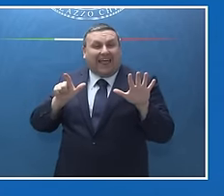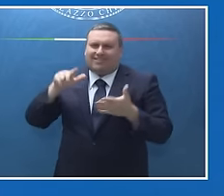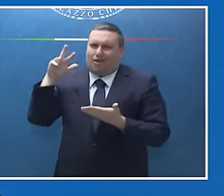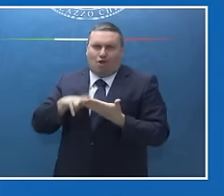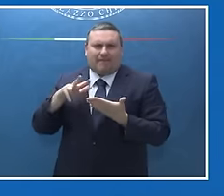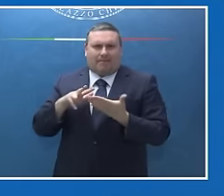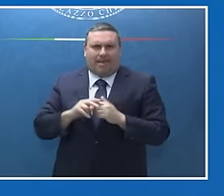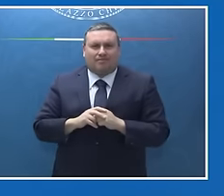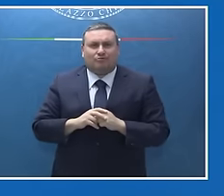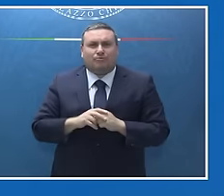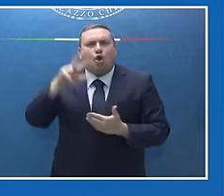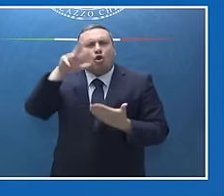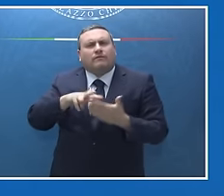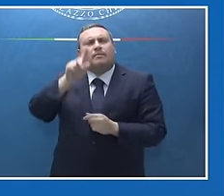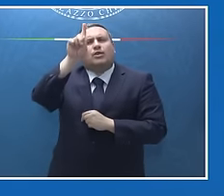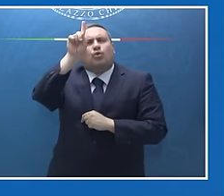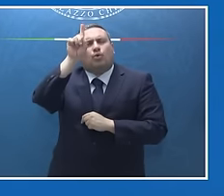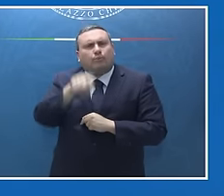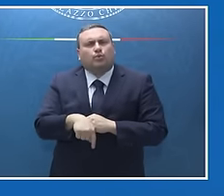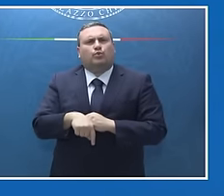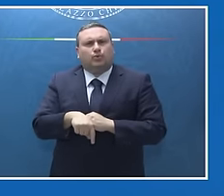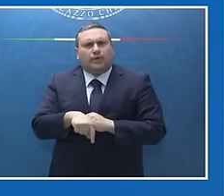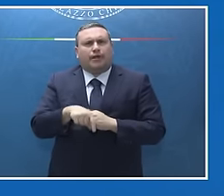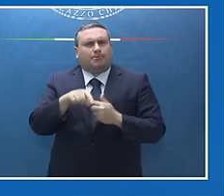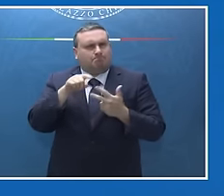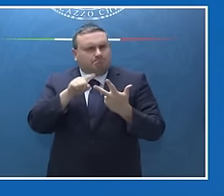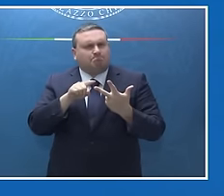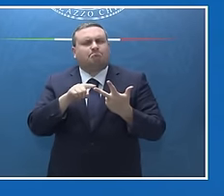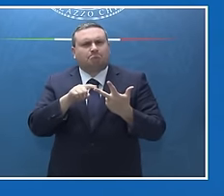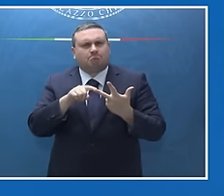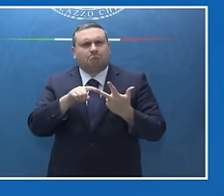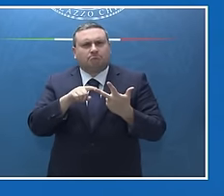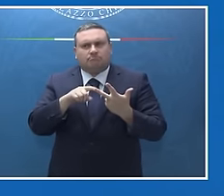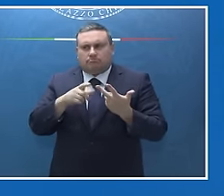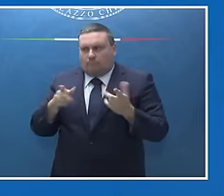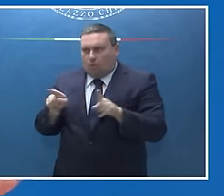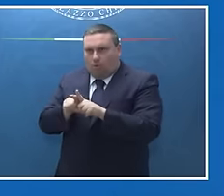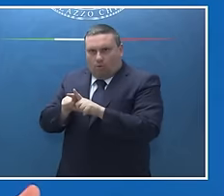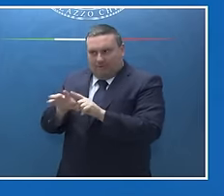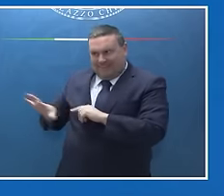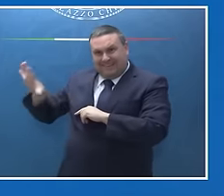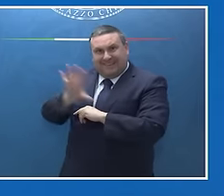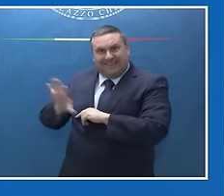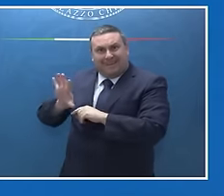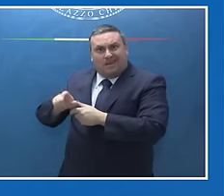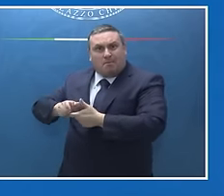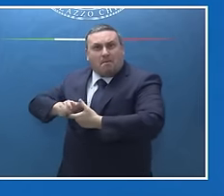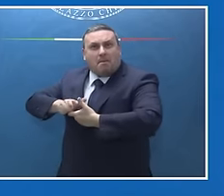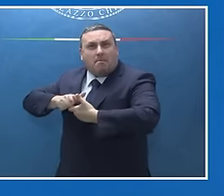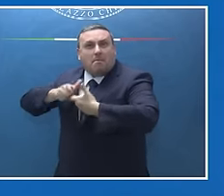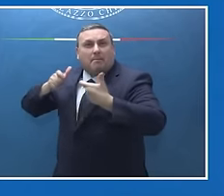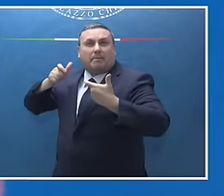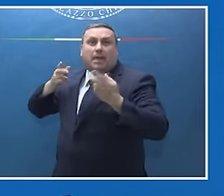sforzo per scongiurare ogni possibilità di escalation nella Regione per una soluzione politica